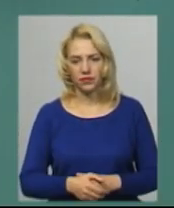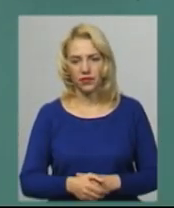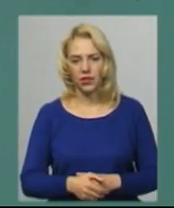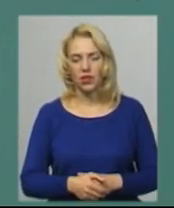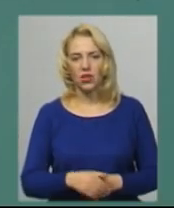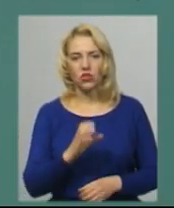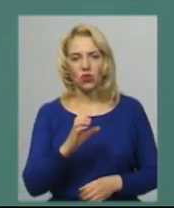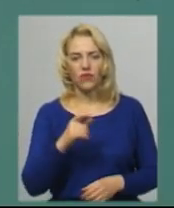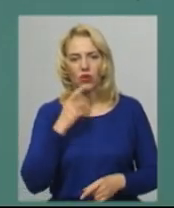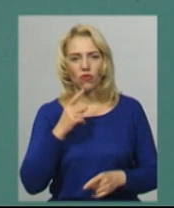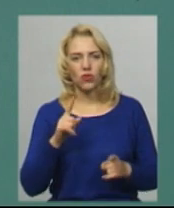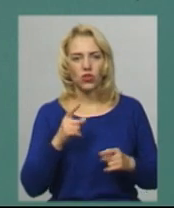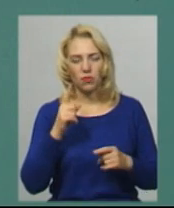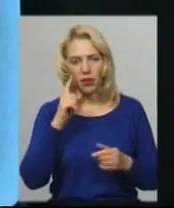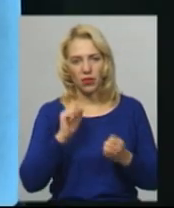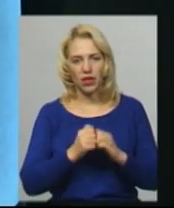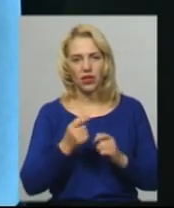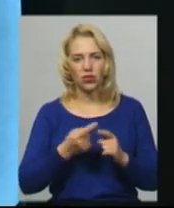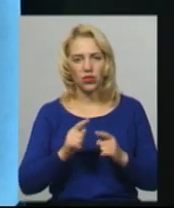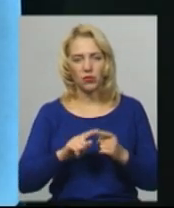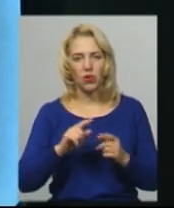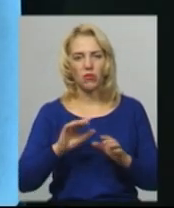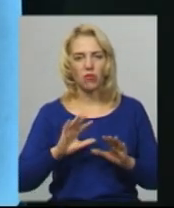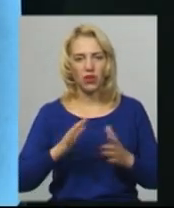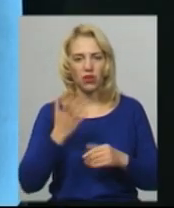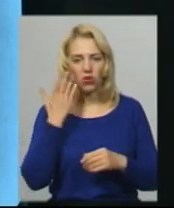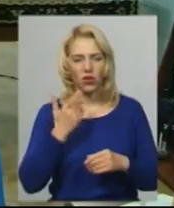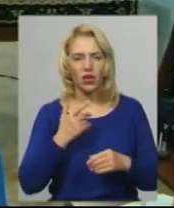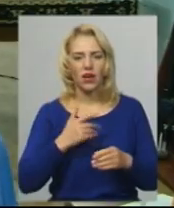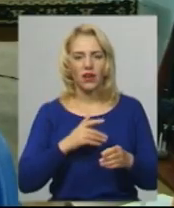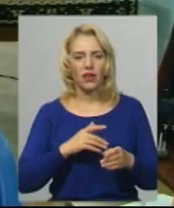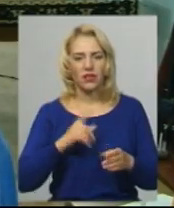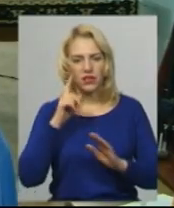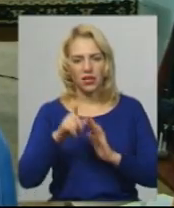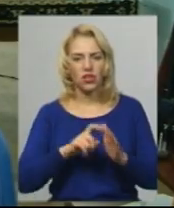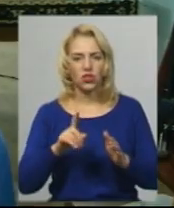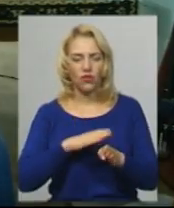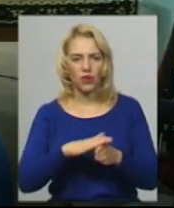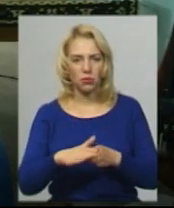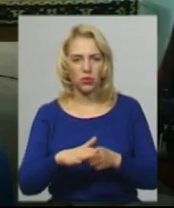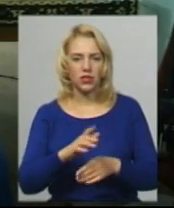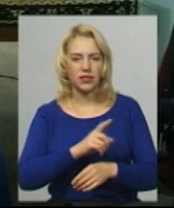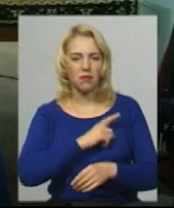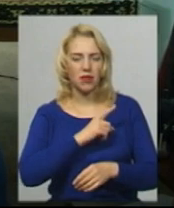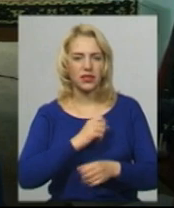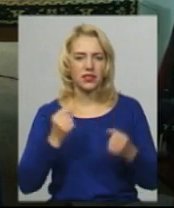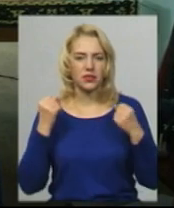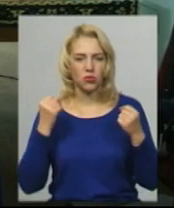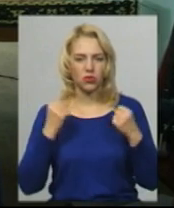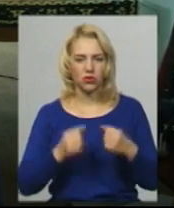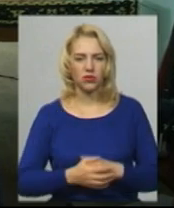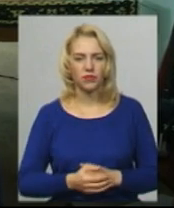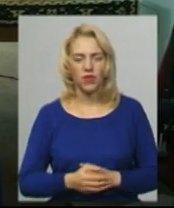Боднар каже, чітко пам'ятає цей момент, коли дізналася, що виконала норматив майстра спорту. Мій розгляд був по ГП-12, 545 очок.